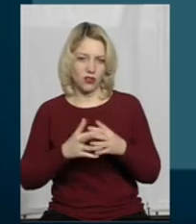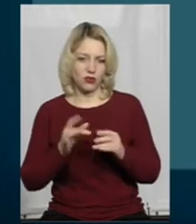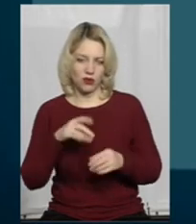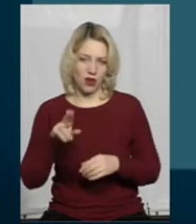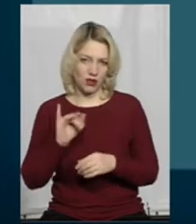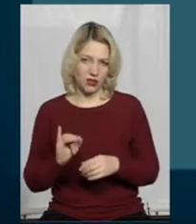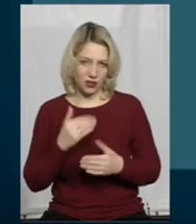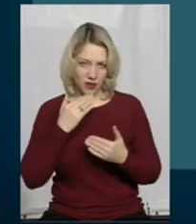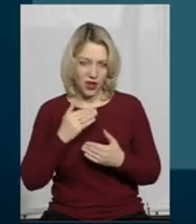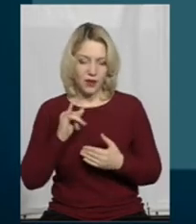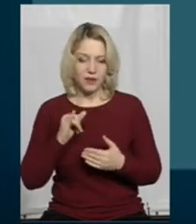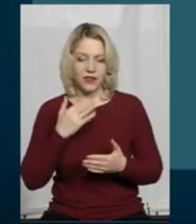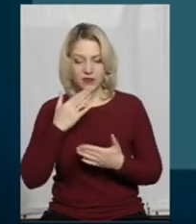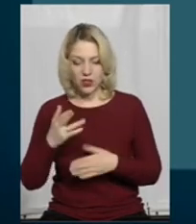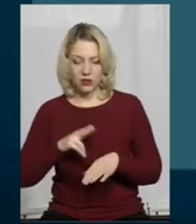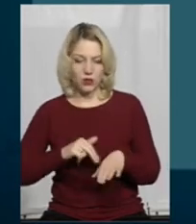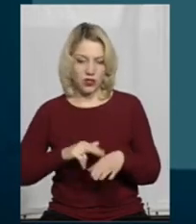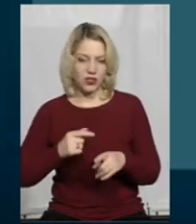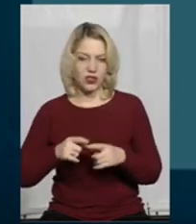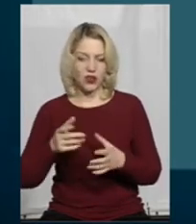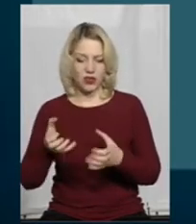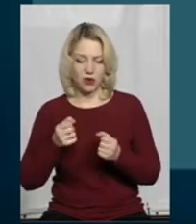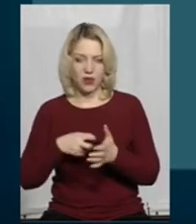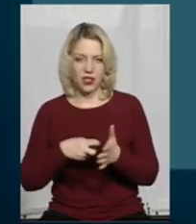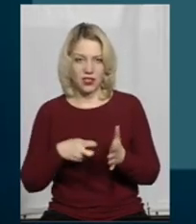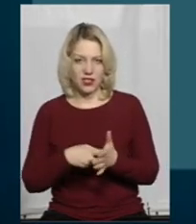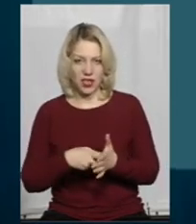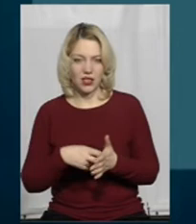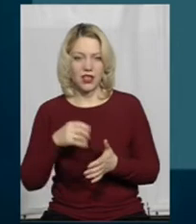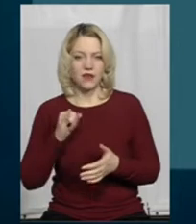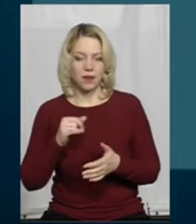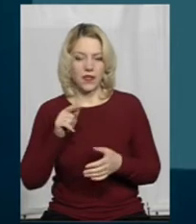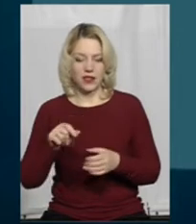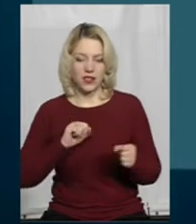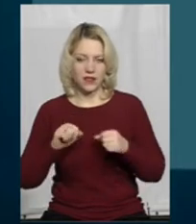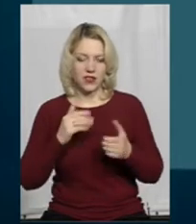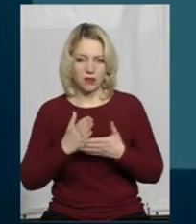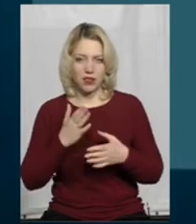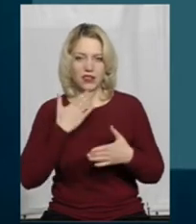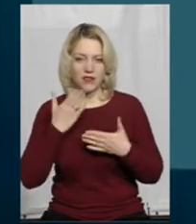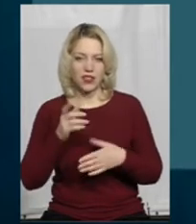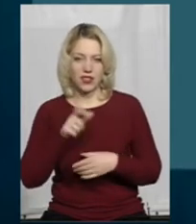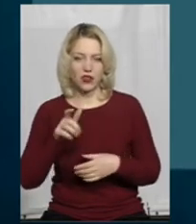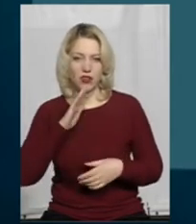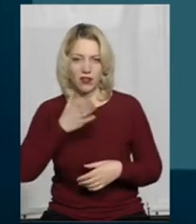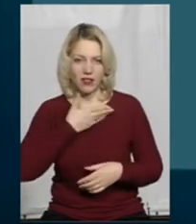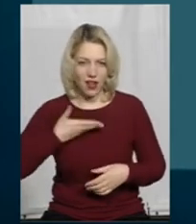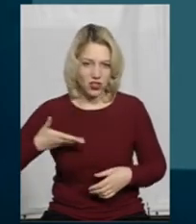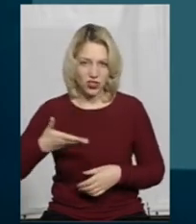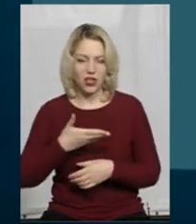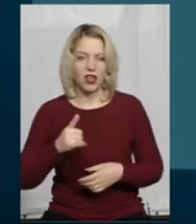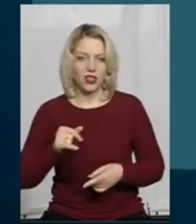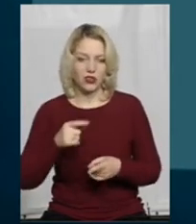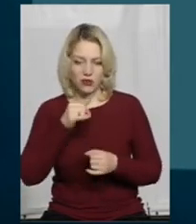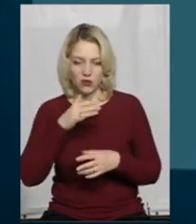органів. Отримали люди листа, я маю на увазі поліція. Кільничий забрав. І там є звернення людей наших, які кажуть, на це все не